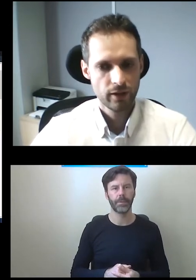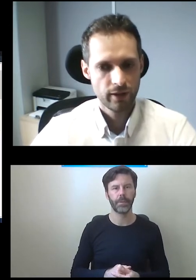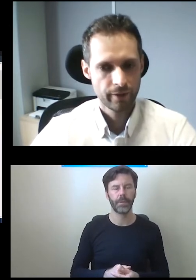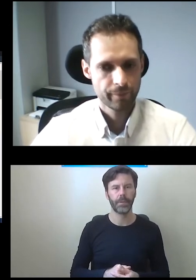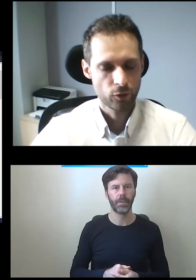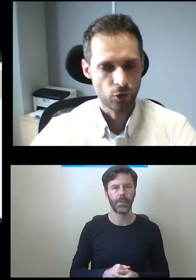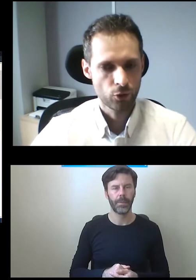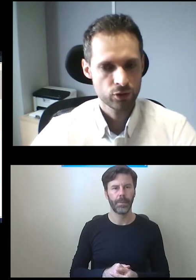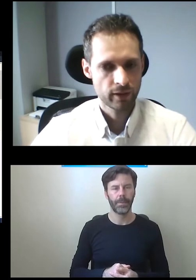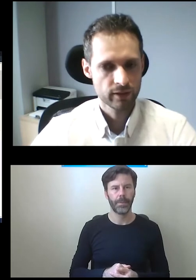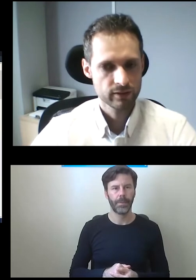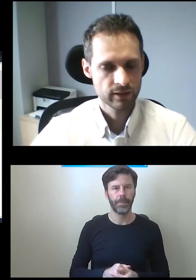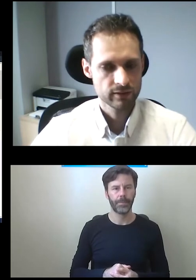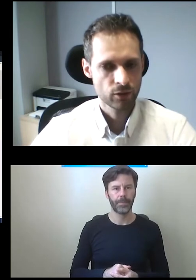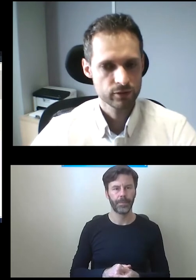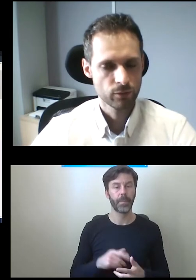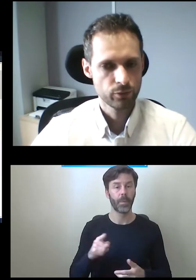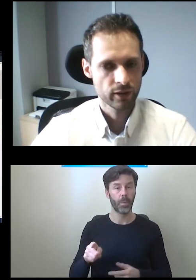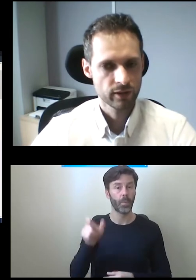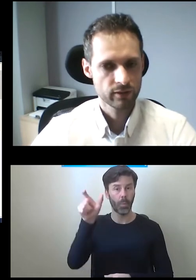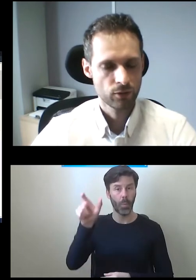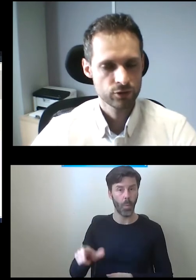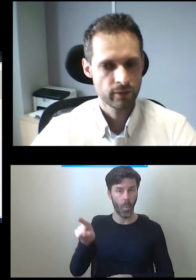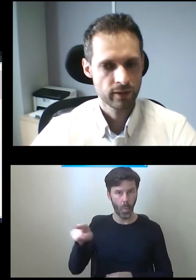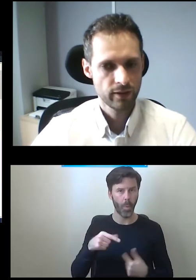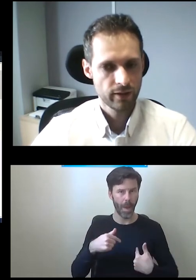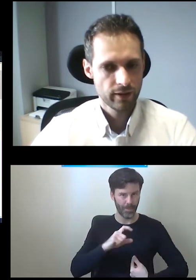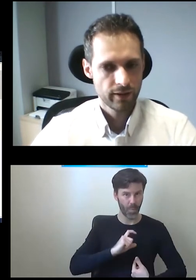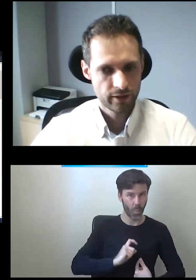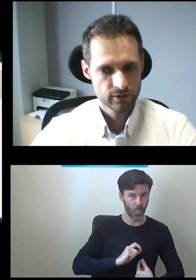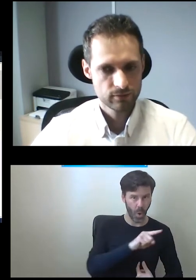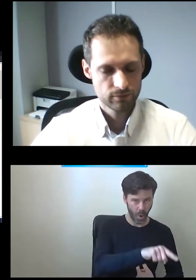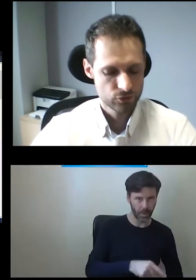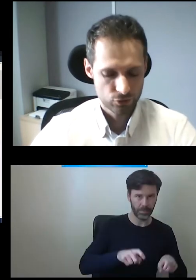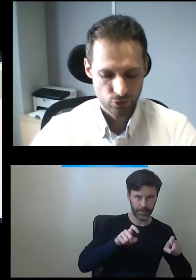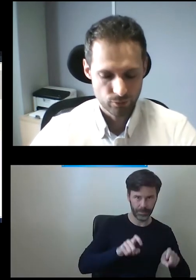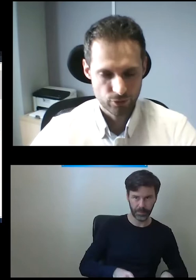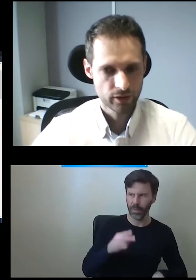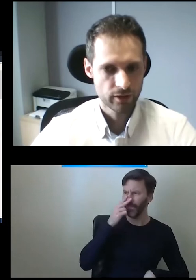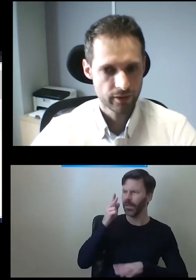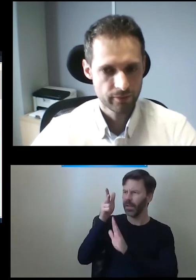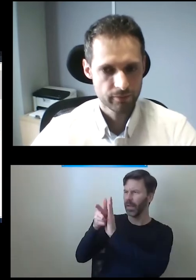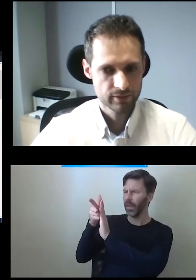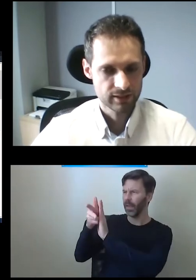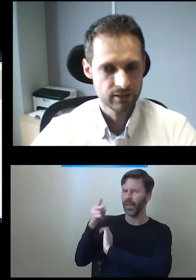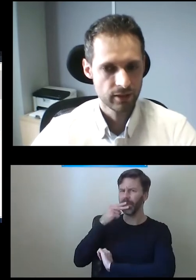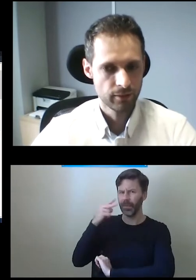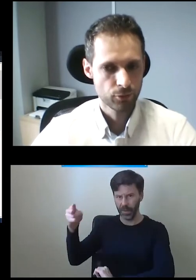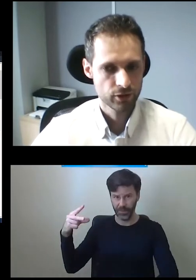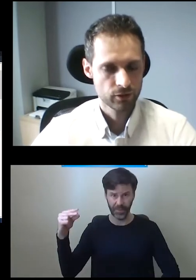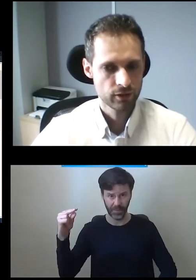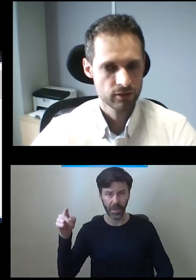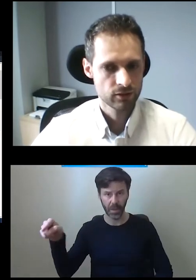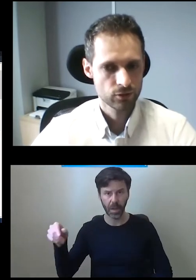osoba z tego biura, osoba z dozoru może stacji,